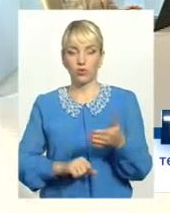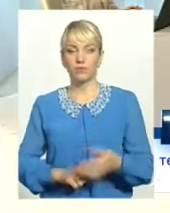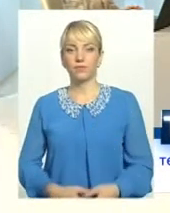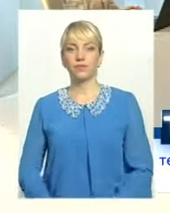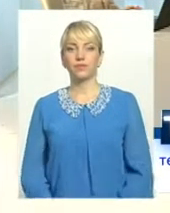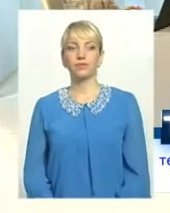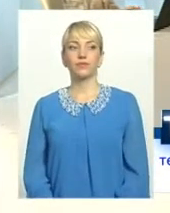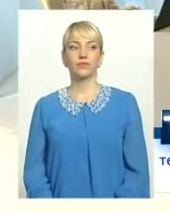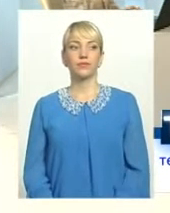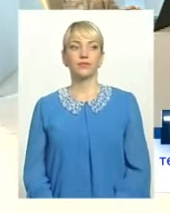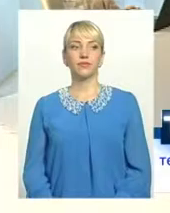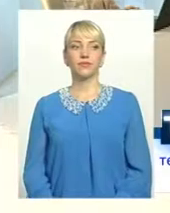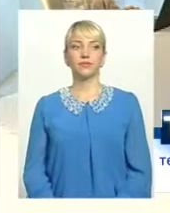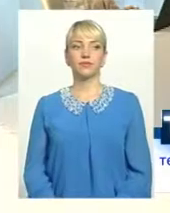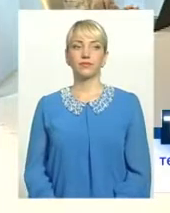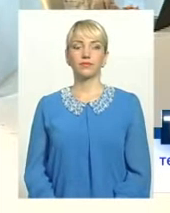виплати.